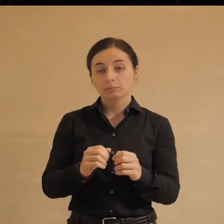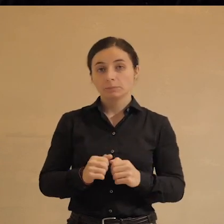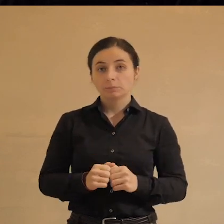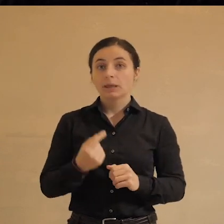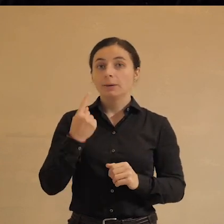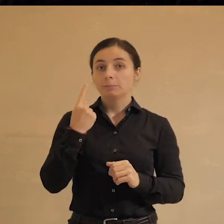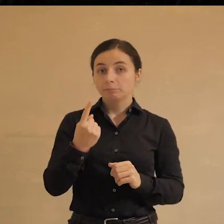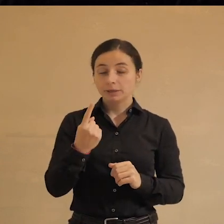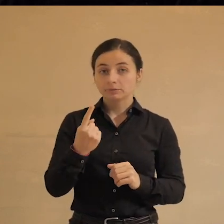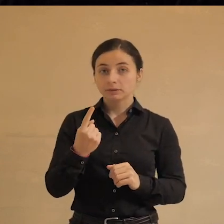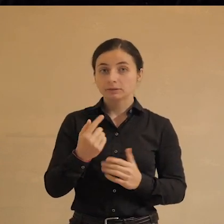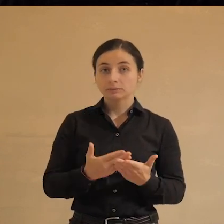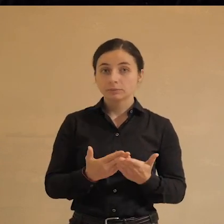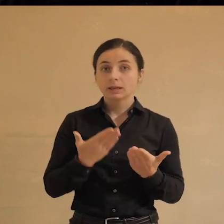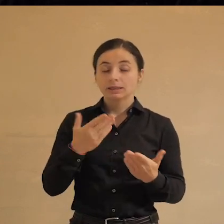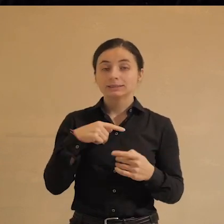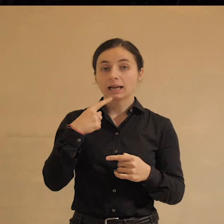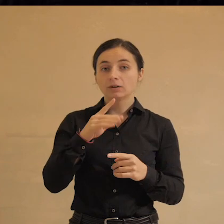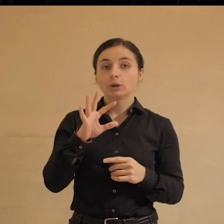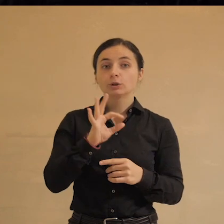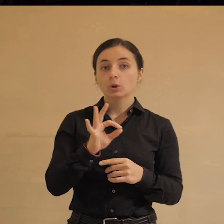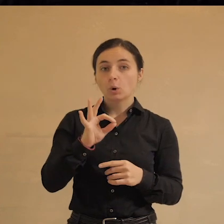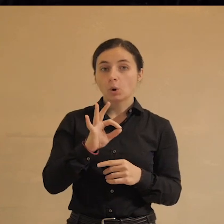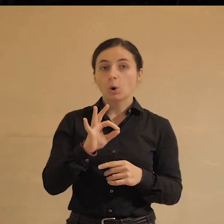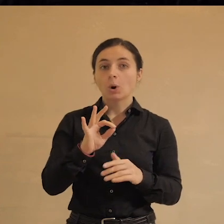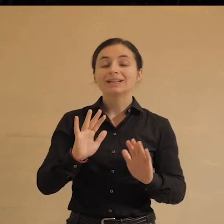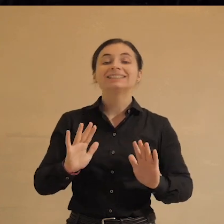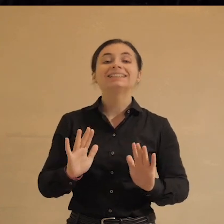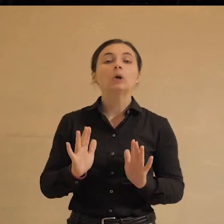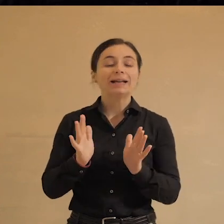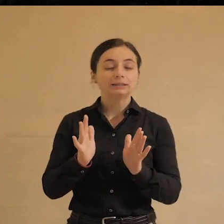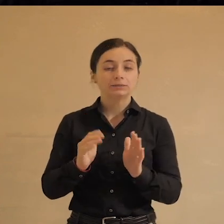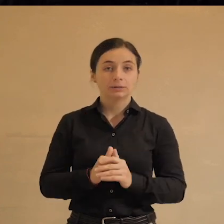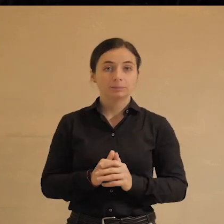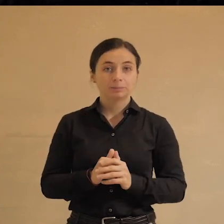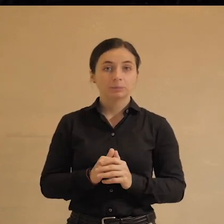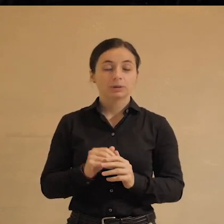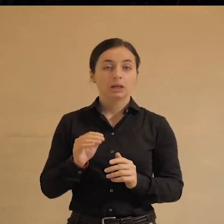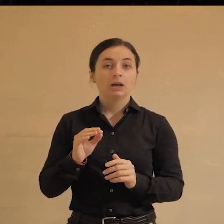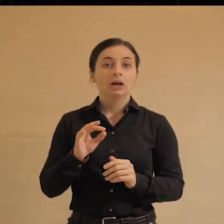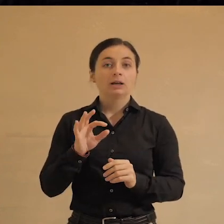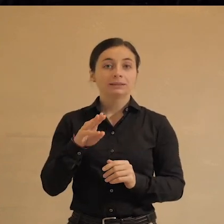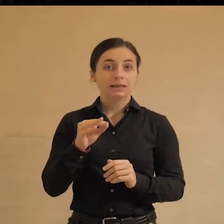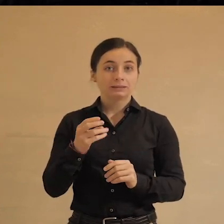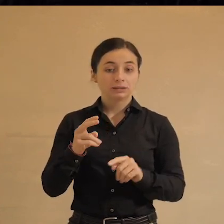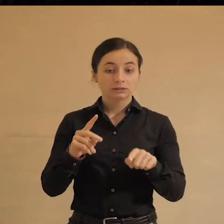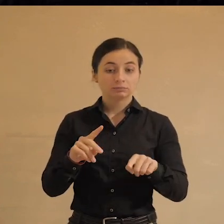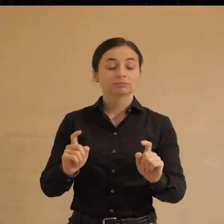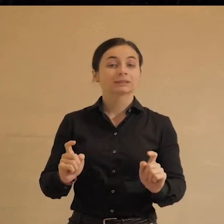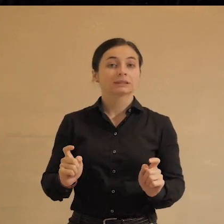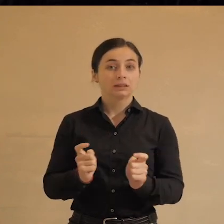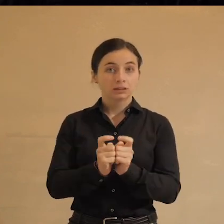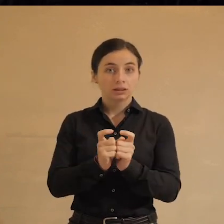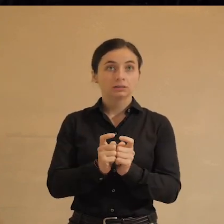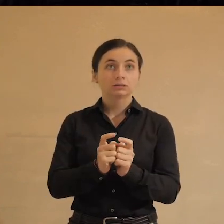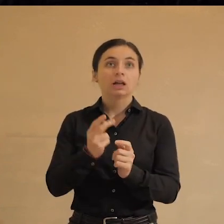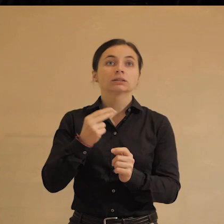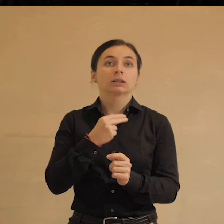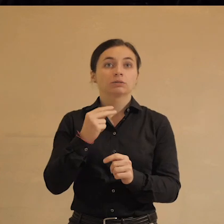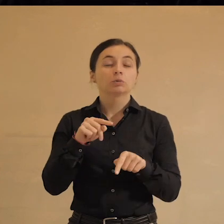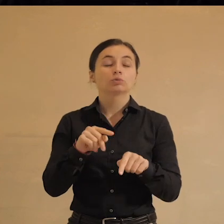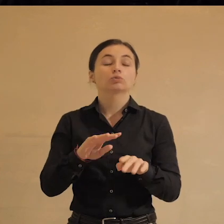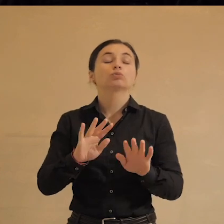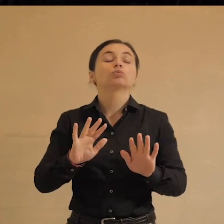Первая проблема – вот этот, если говорить о ситуативном, о тактическом. Произошедший скандал, слава богу, что он